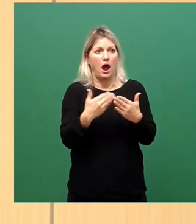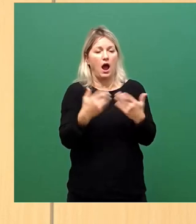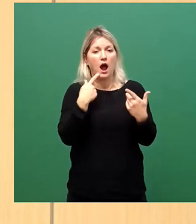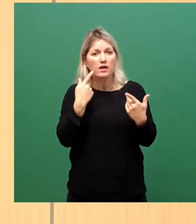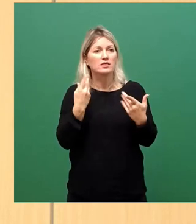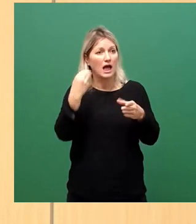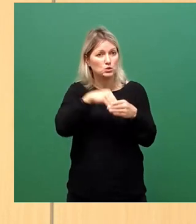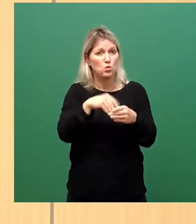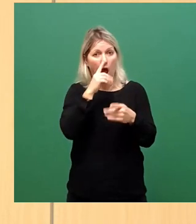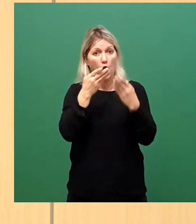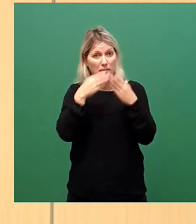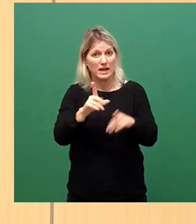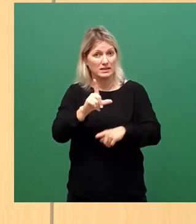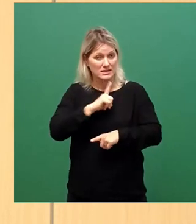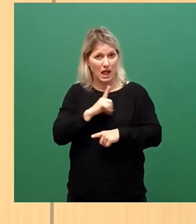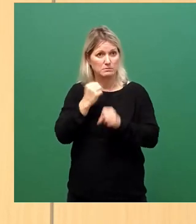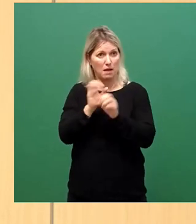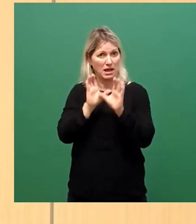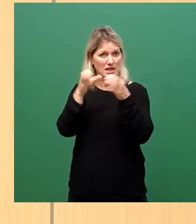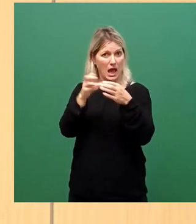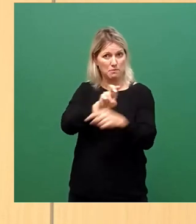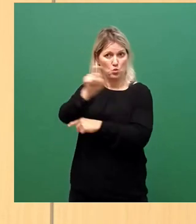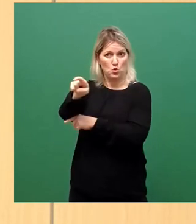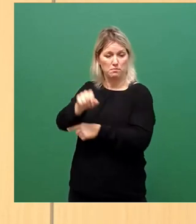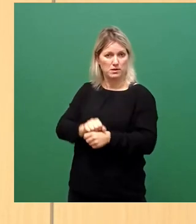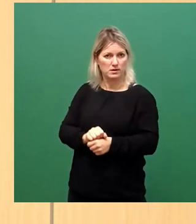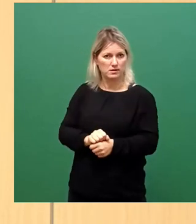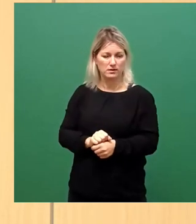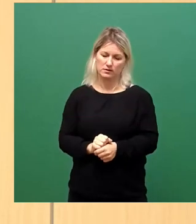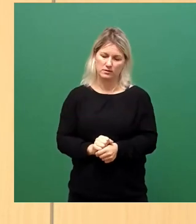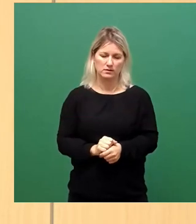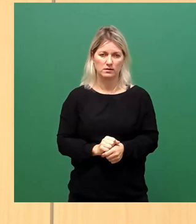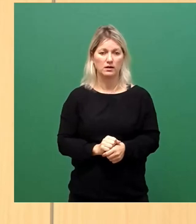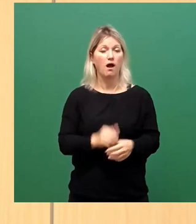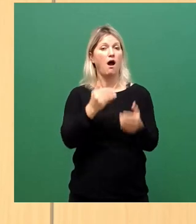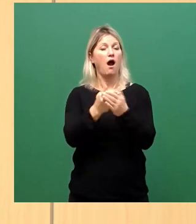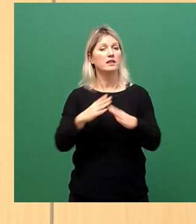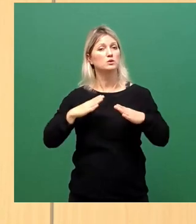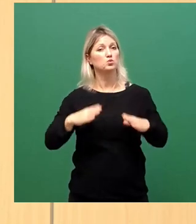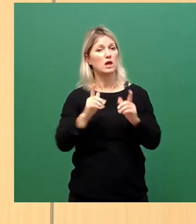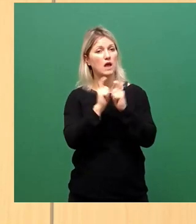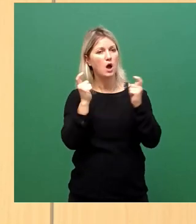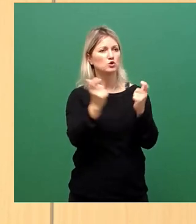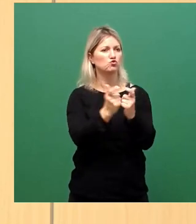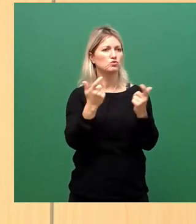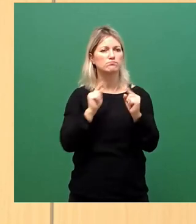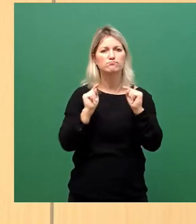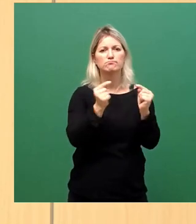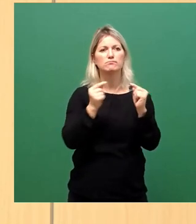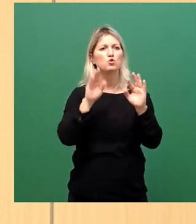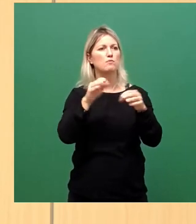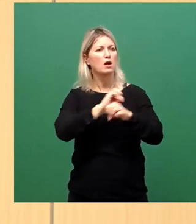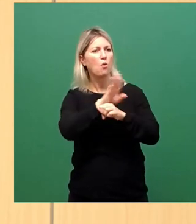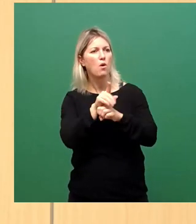in so ein Arbeitsgremium einzubringen. Und natürlich können wir im Gesundheitsausschuss über die medizinischen Folgen von Corona sprechen. Und wir können im